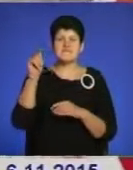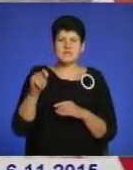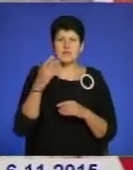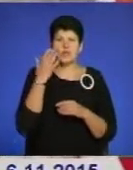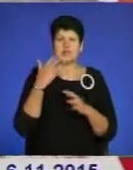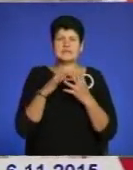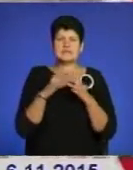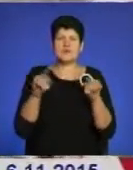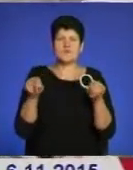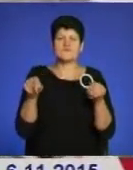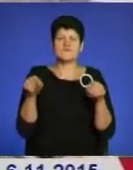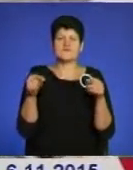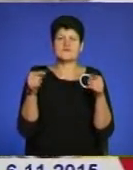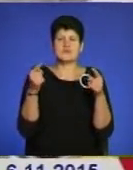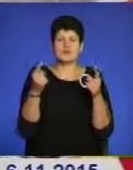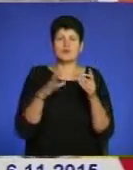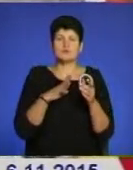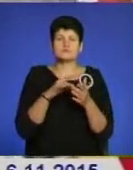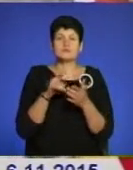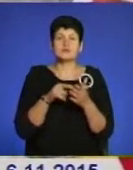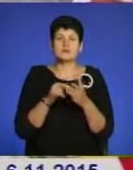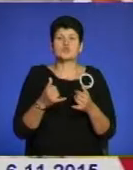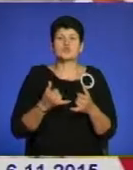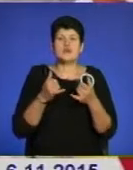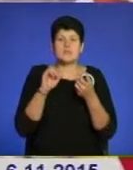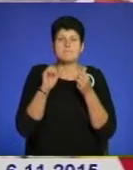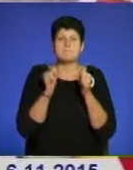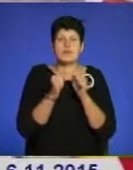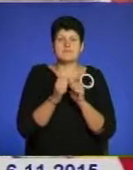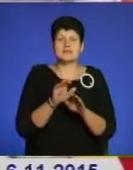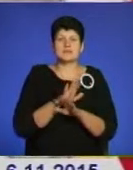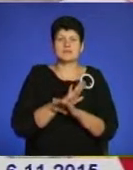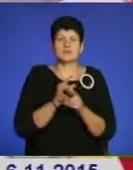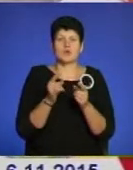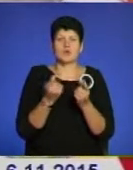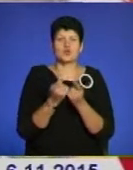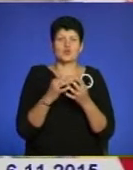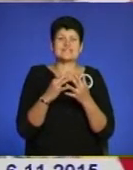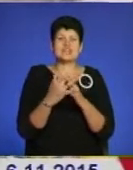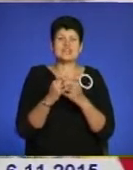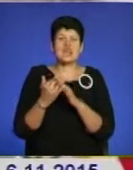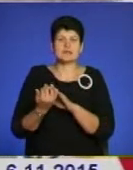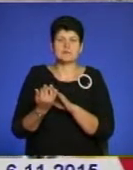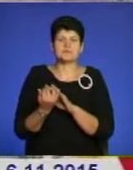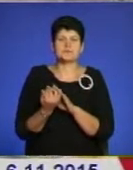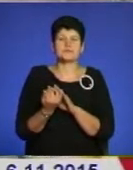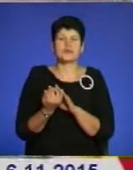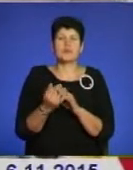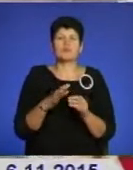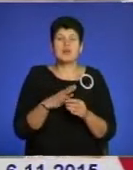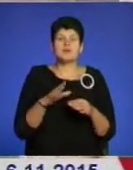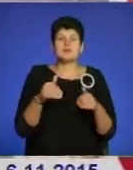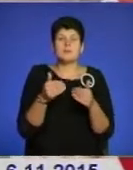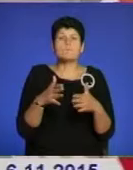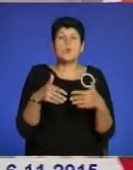відновилося, відродилося, було поставлено питання про вшанування пам'яті загиблих односельчан. І була винесена пропозиція